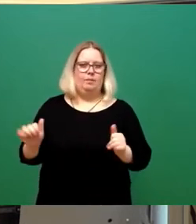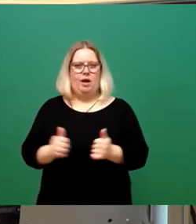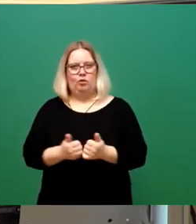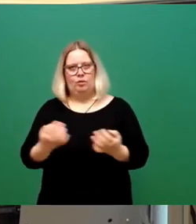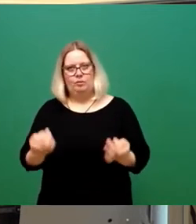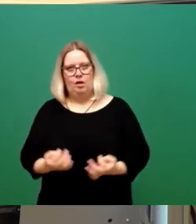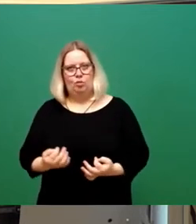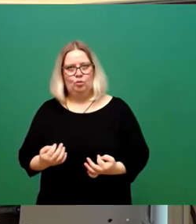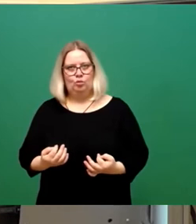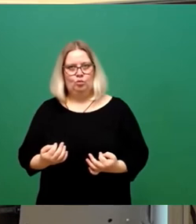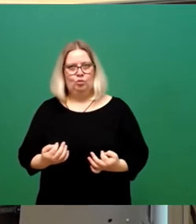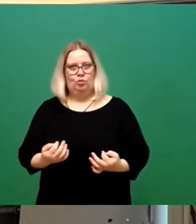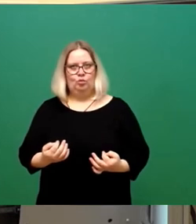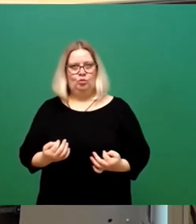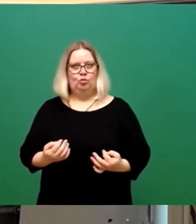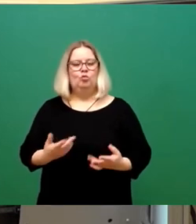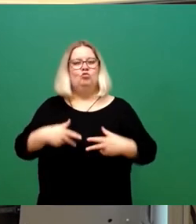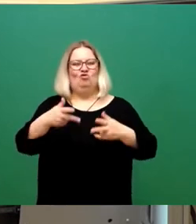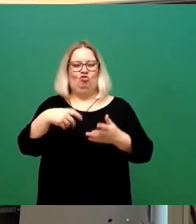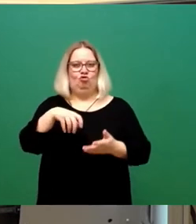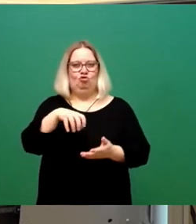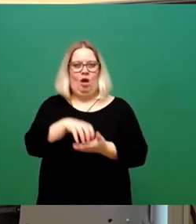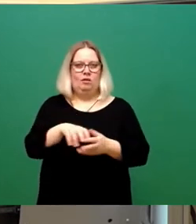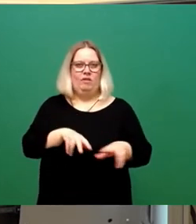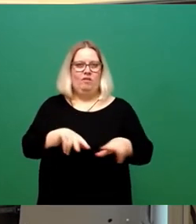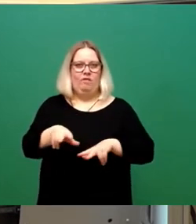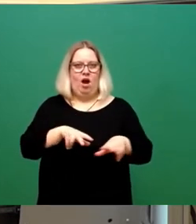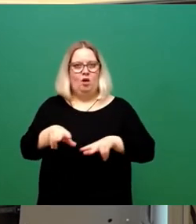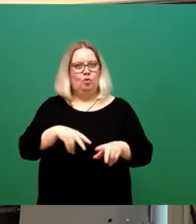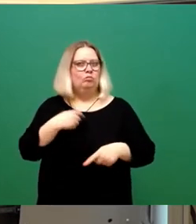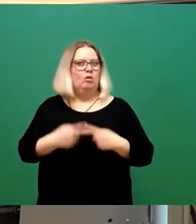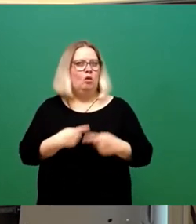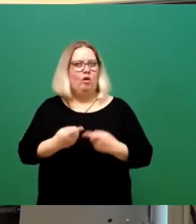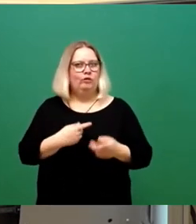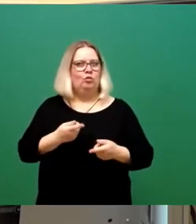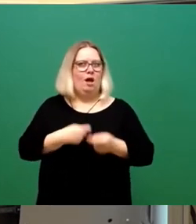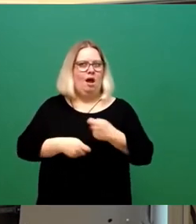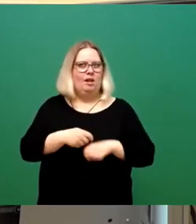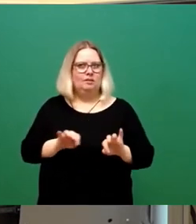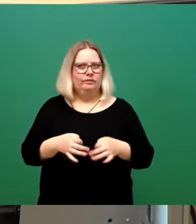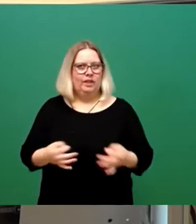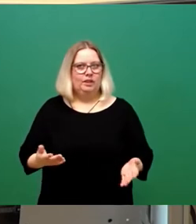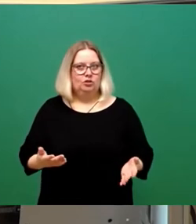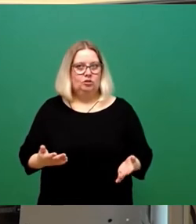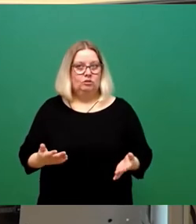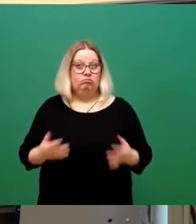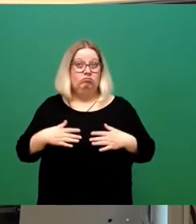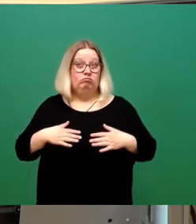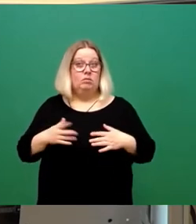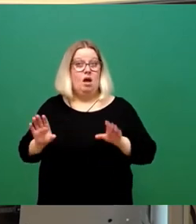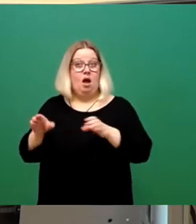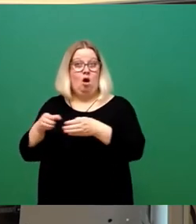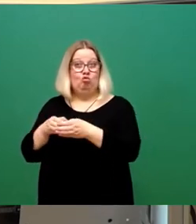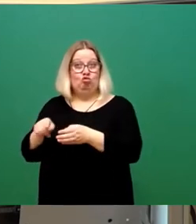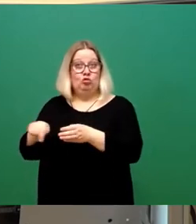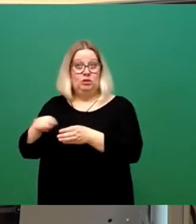dass die Stadtverwaltung ja auch ohne Beigeordnete ganz wunderbar handlungsfähig ist. Kleine Geschichte aus einem Ausschuss, wo der